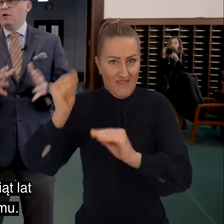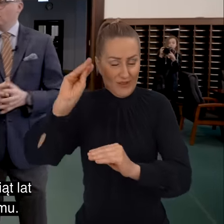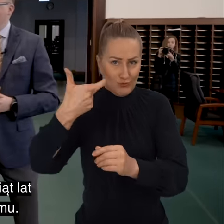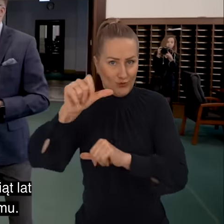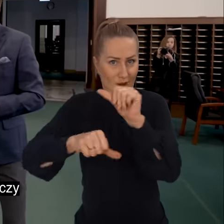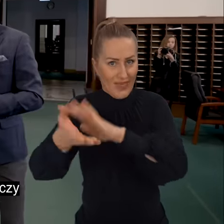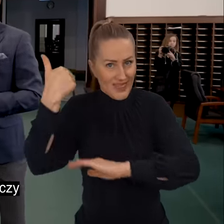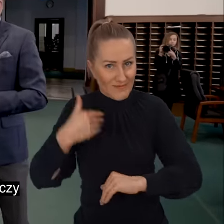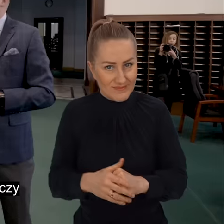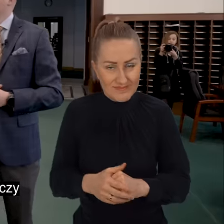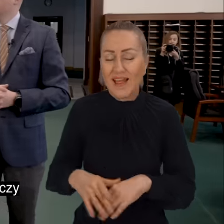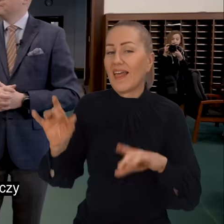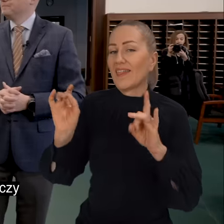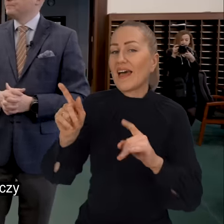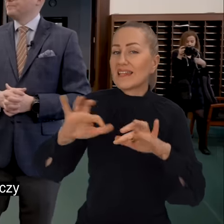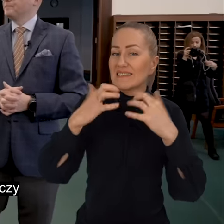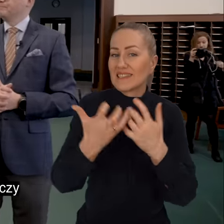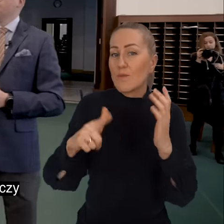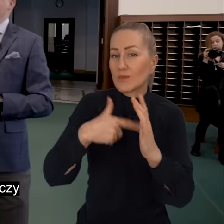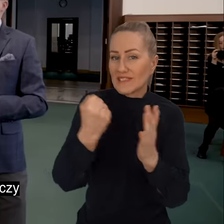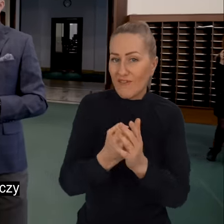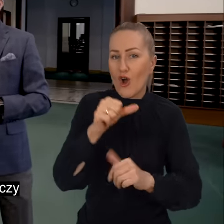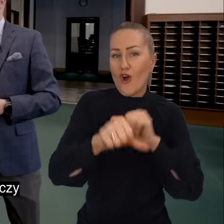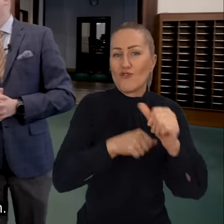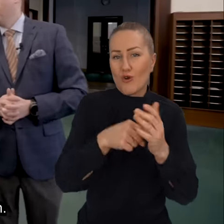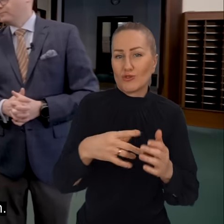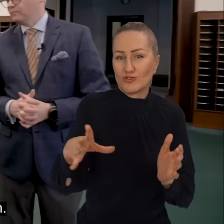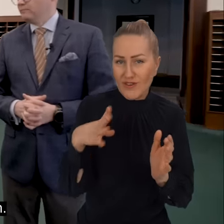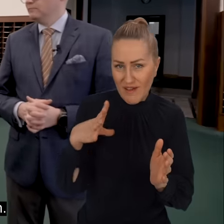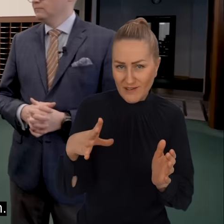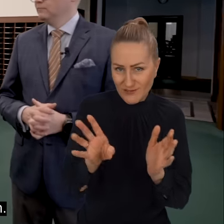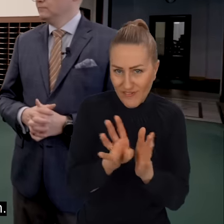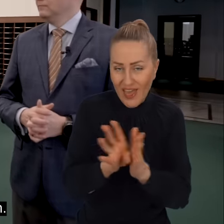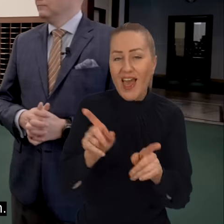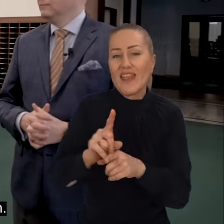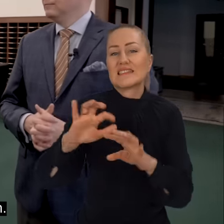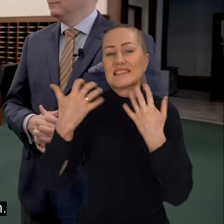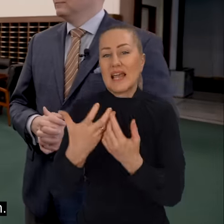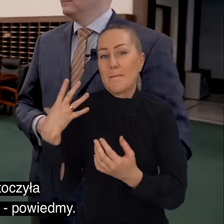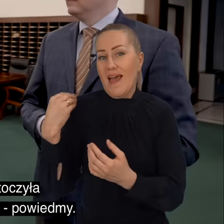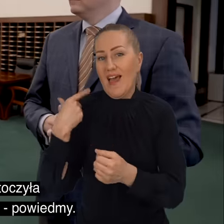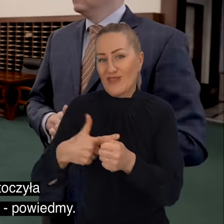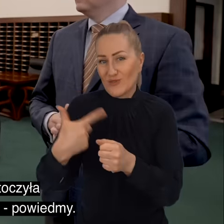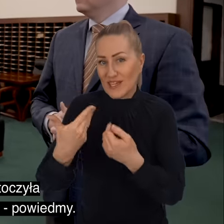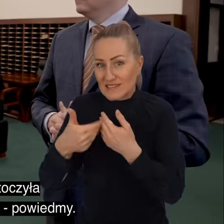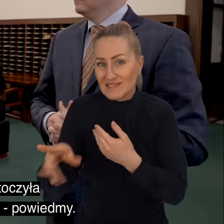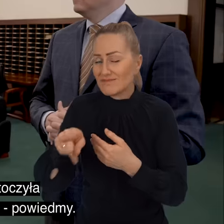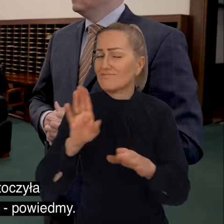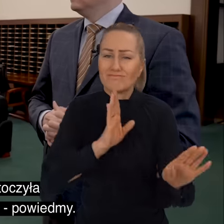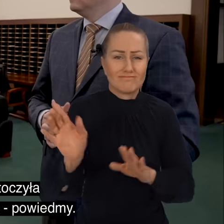więcej, sto lat temu. Tak jest. I Sejm Ustawodawczy w roku XIX i Sejm z lat dwudziestych to było